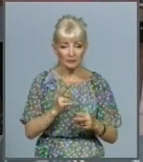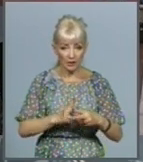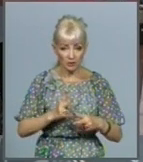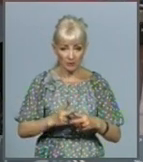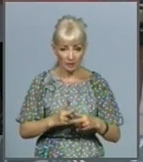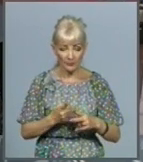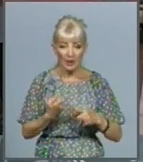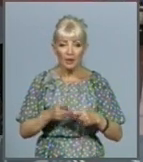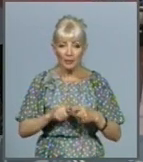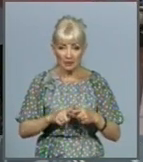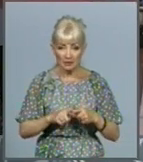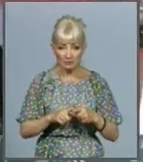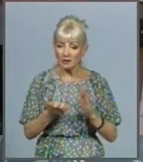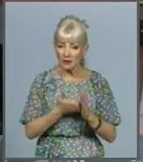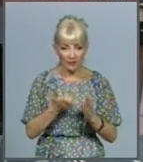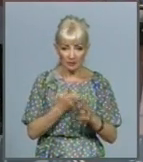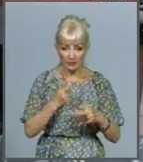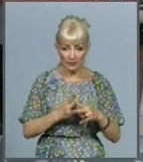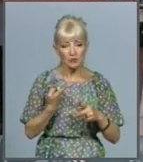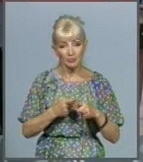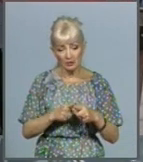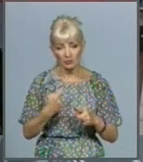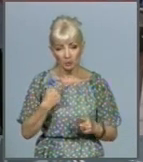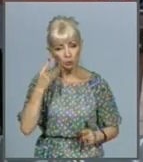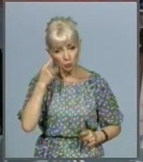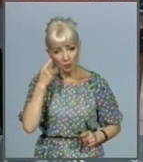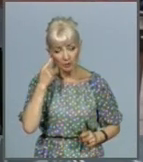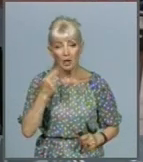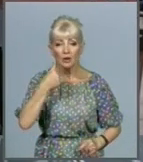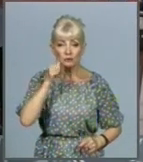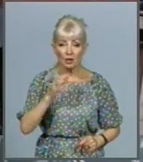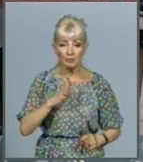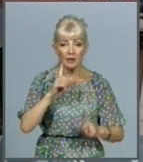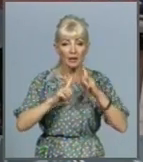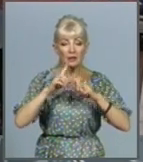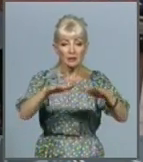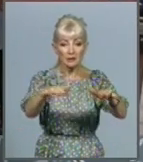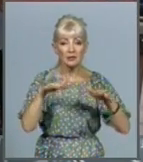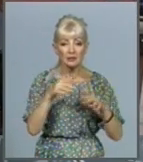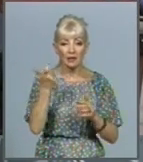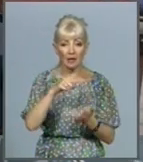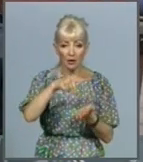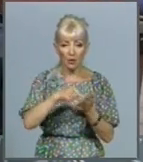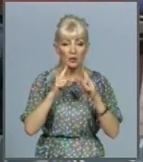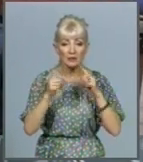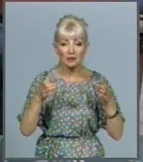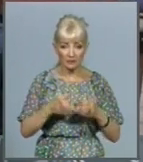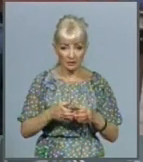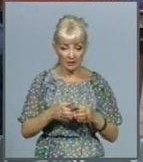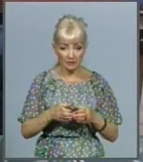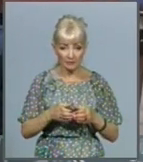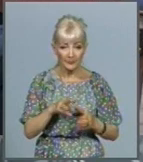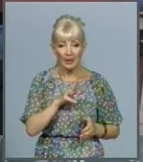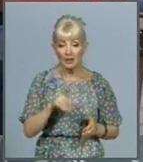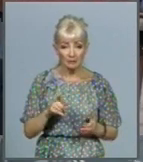робимо. Вчора була сесія Харківського міського совета. Ми перечислили